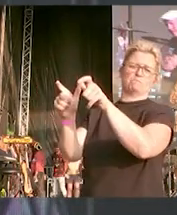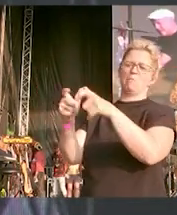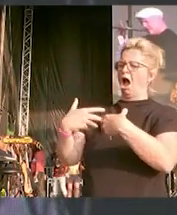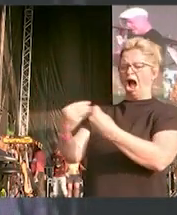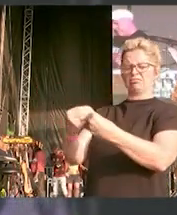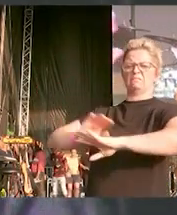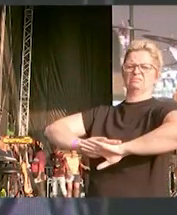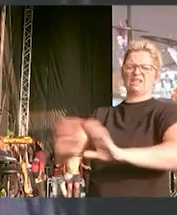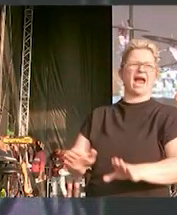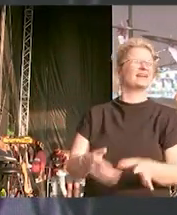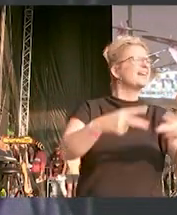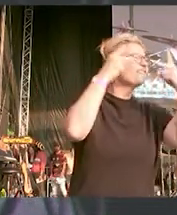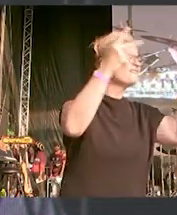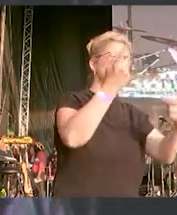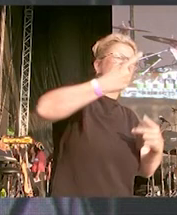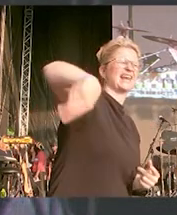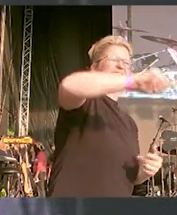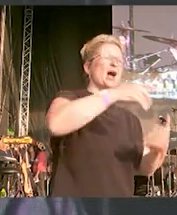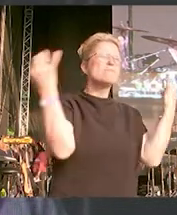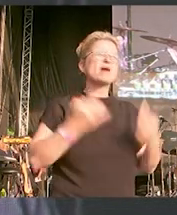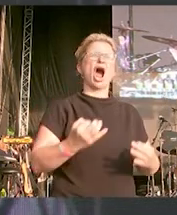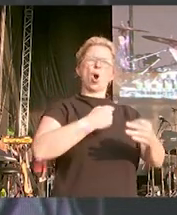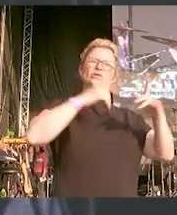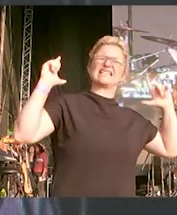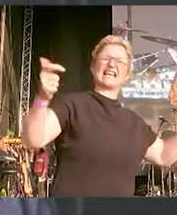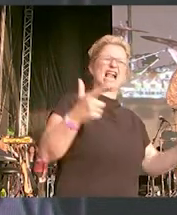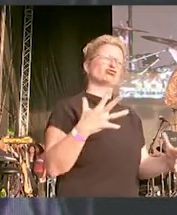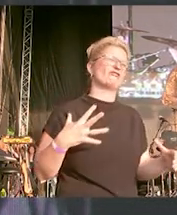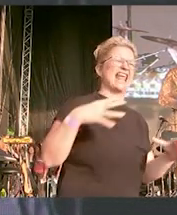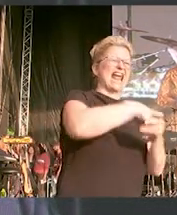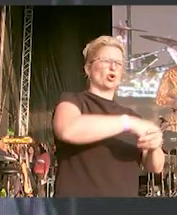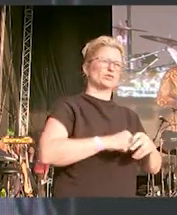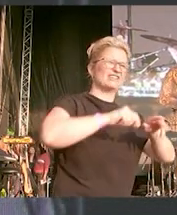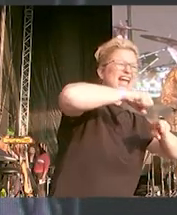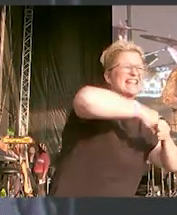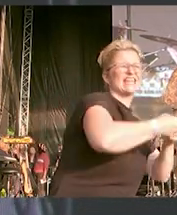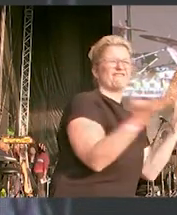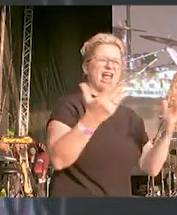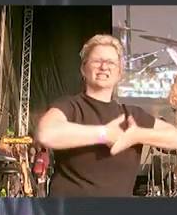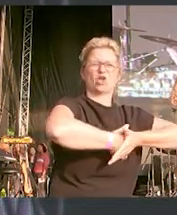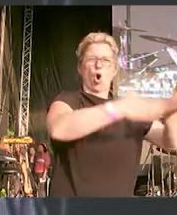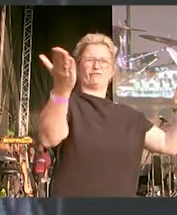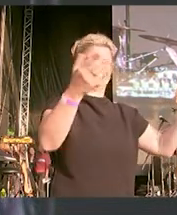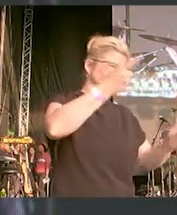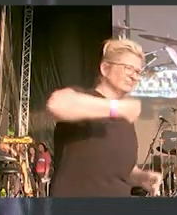zu solidarisieren, die für eine diverse, offene und inklusive Gesellschaft einstehen.